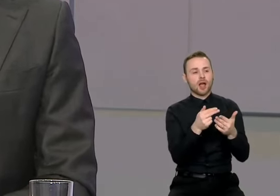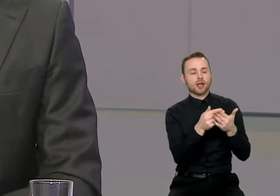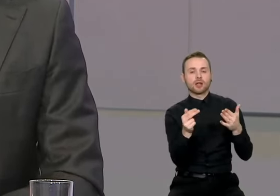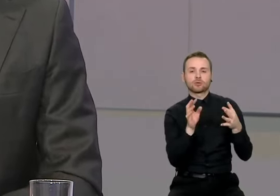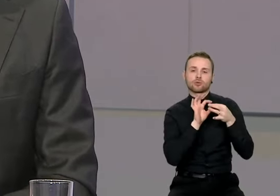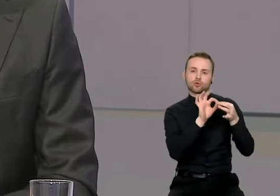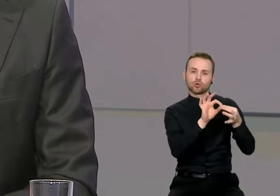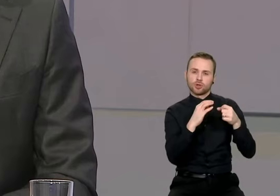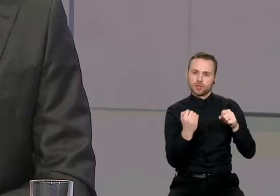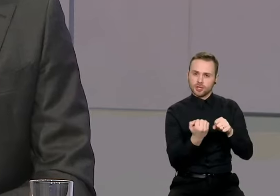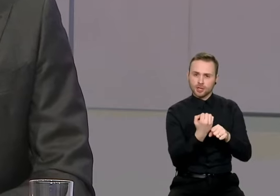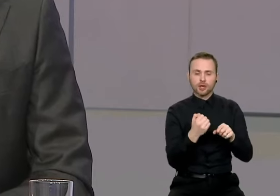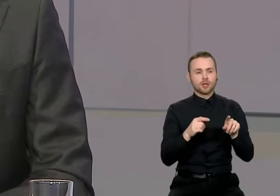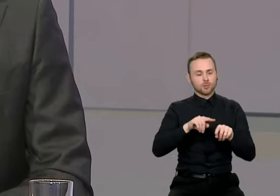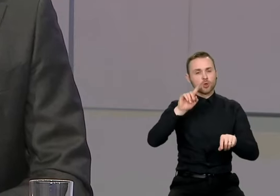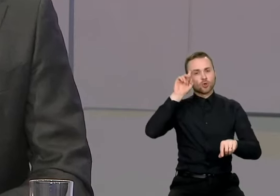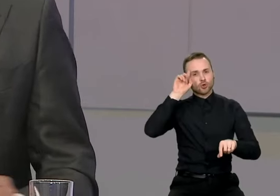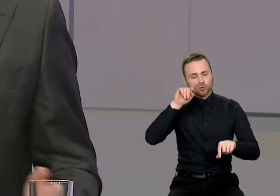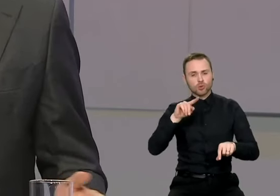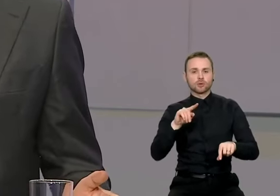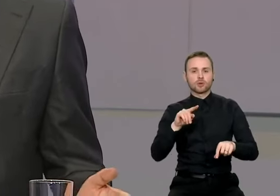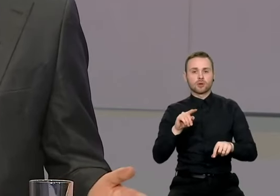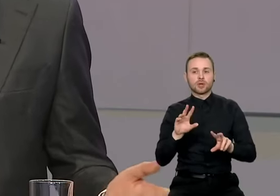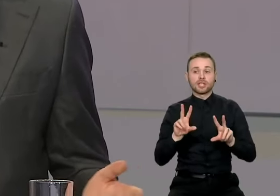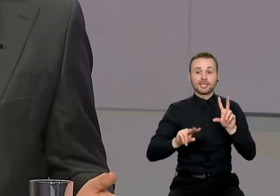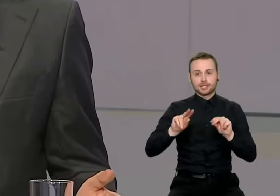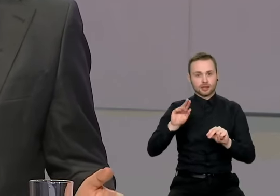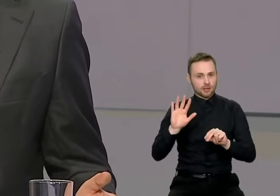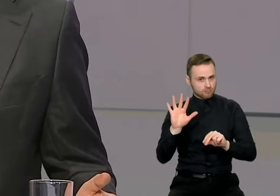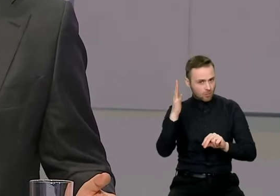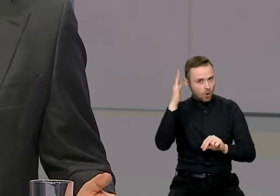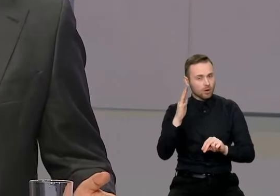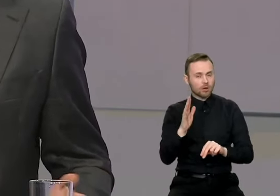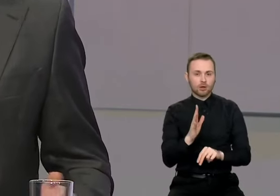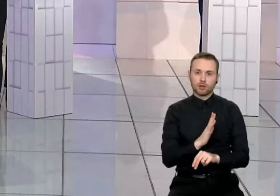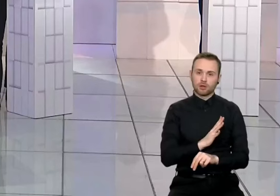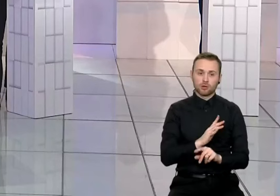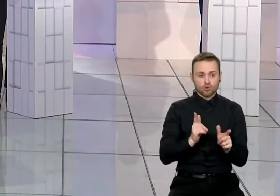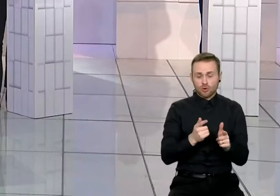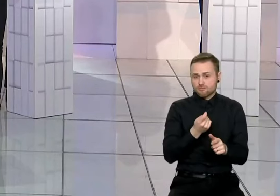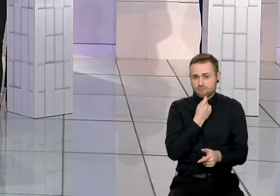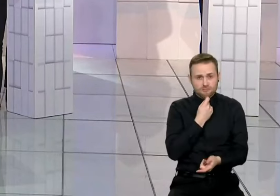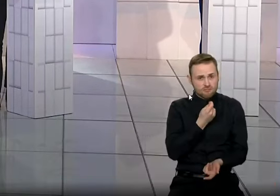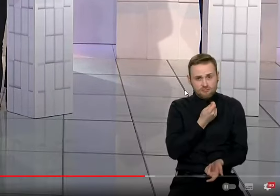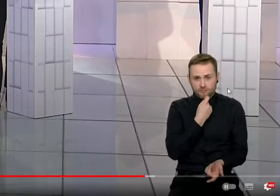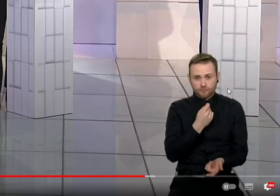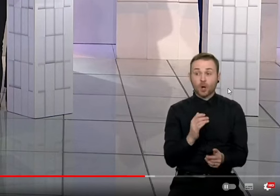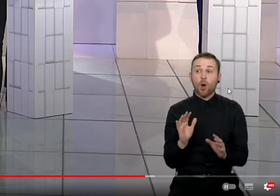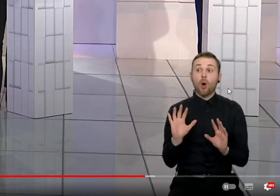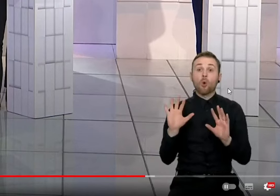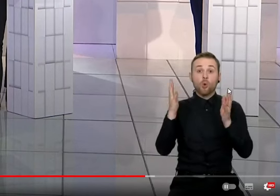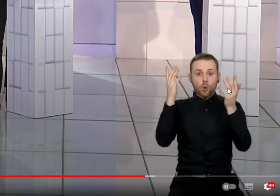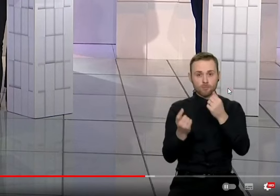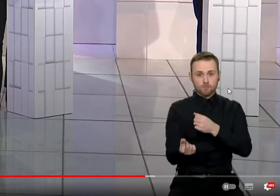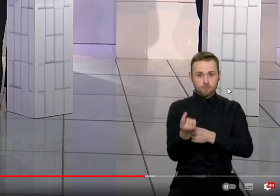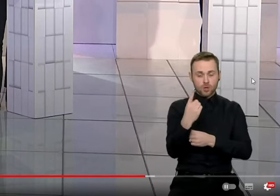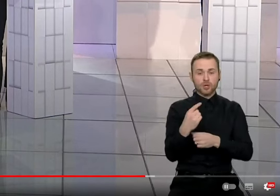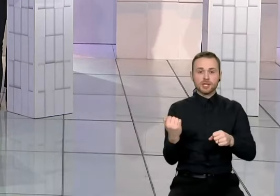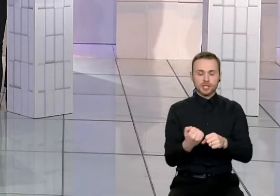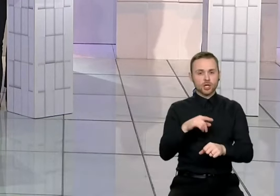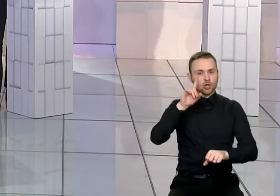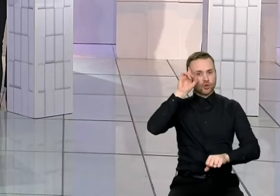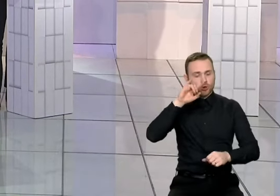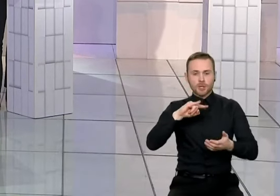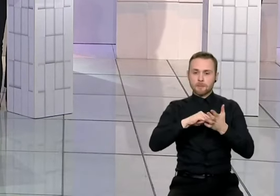Reikia labai nodugnei žinoti, kokia tikimybė yra rizikos, nes tikimė teoriškai yra maža. Tačiau, jeigu įvyktų, mes turim turėti tas logaritmus jau